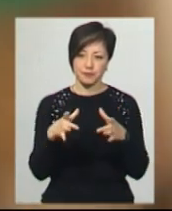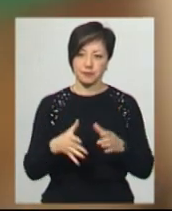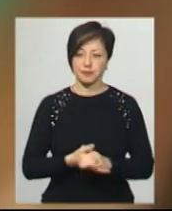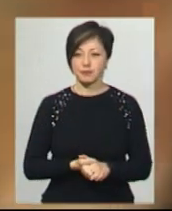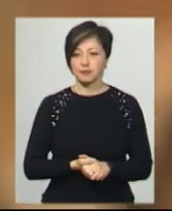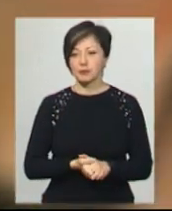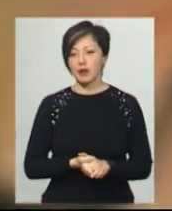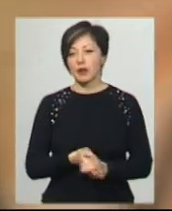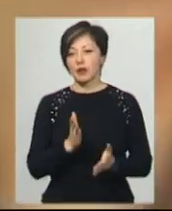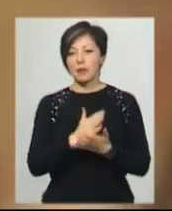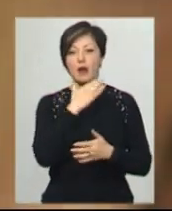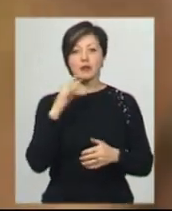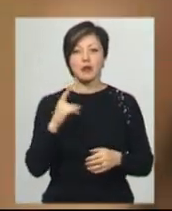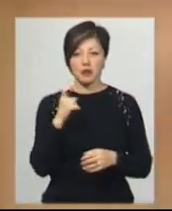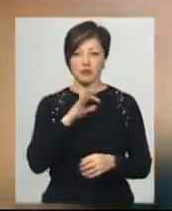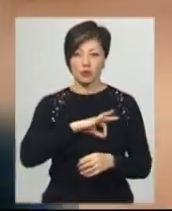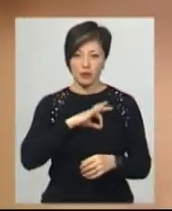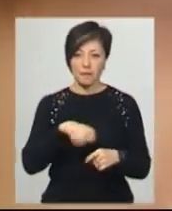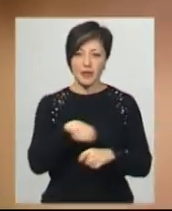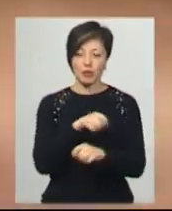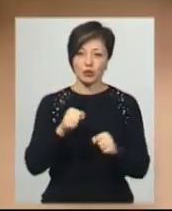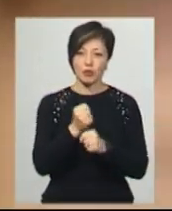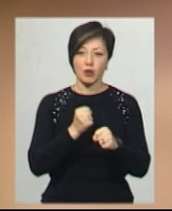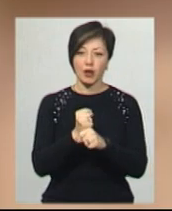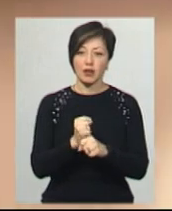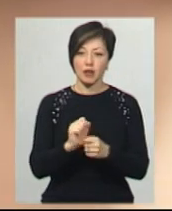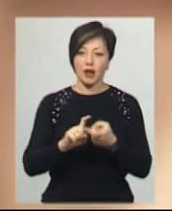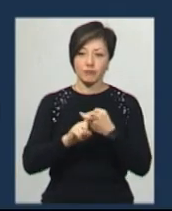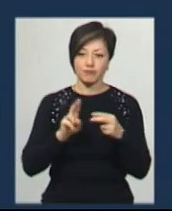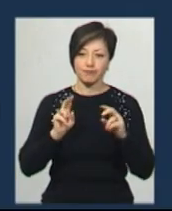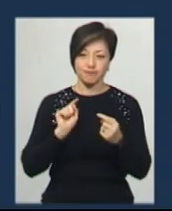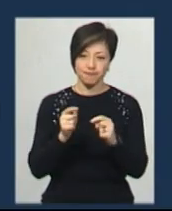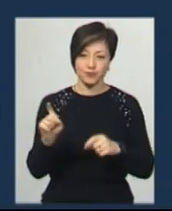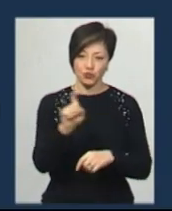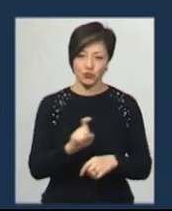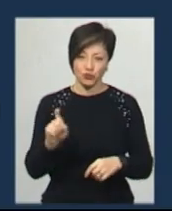Щиток є багаторазовим. Матеріал можна обробляти дезінфікуючими засобами.